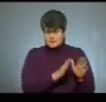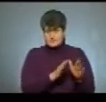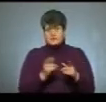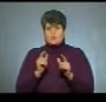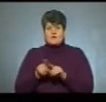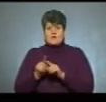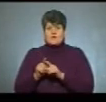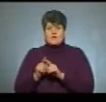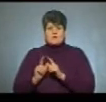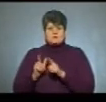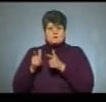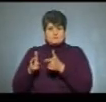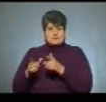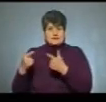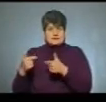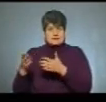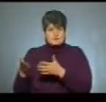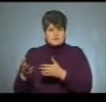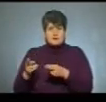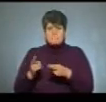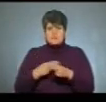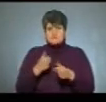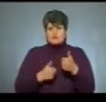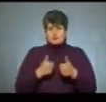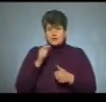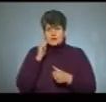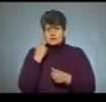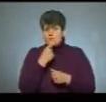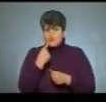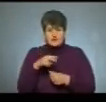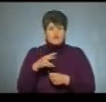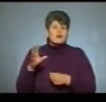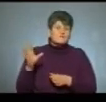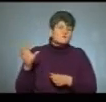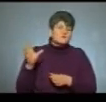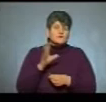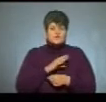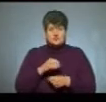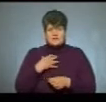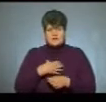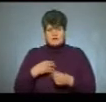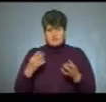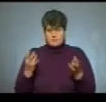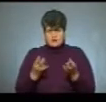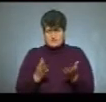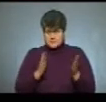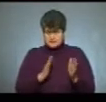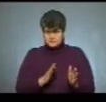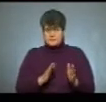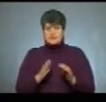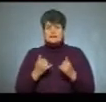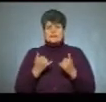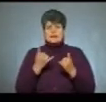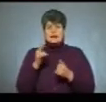до вищого навчального закладу. Без конкуренції українська мова-література, вона всюди важлива і потрібна. Для